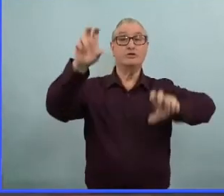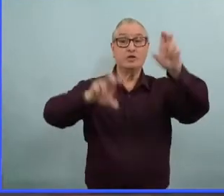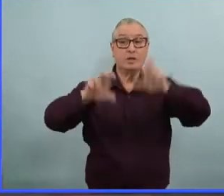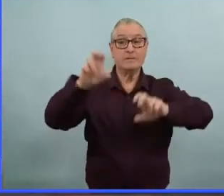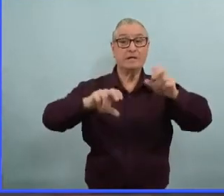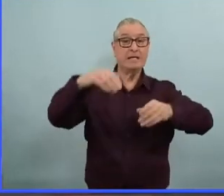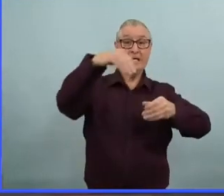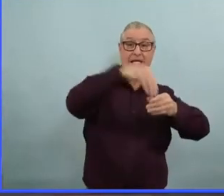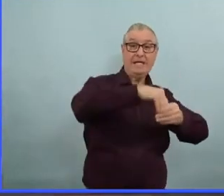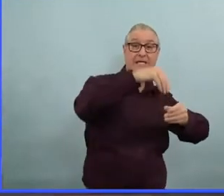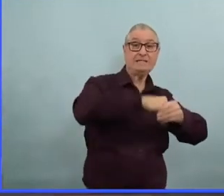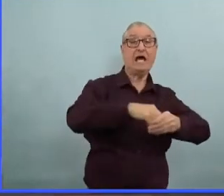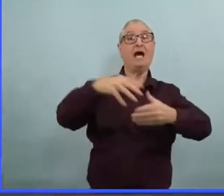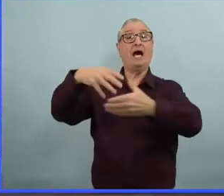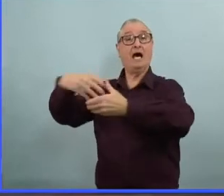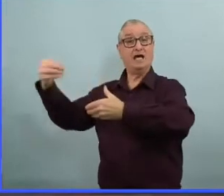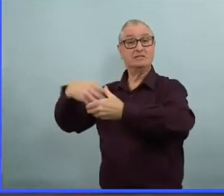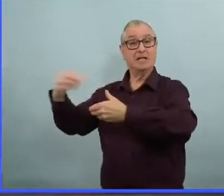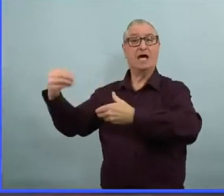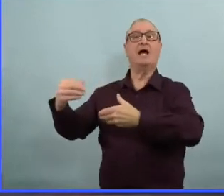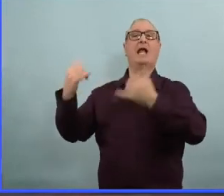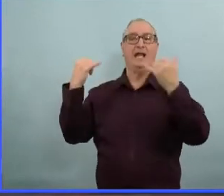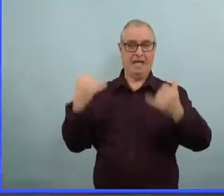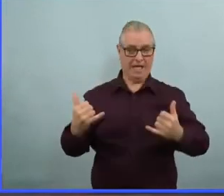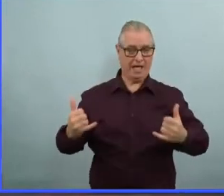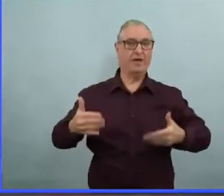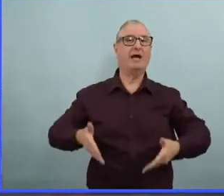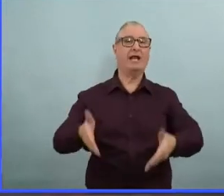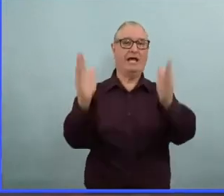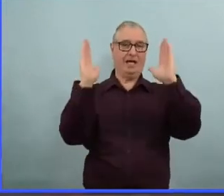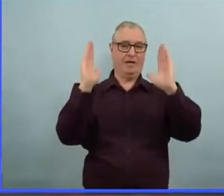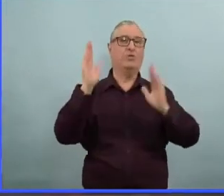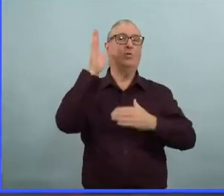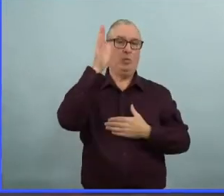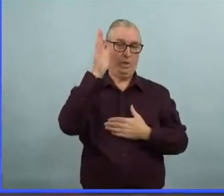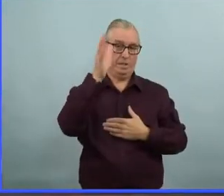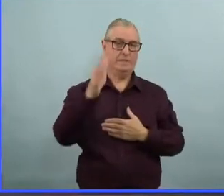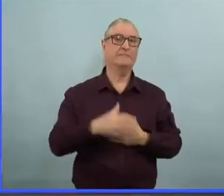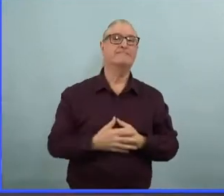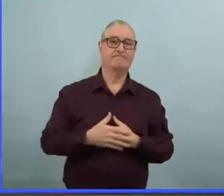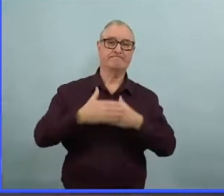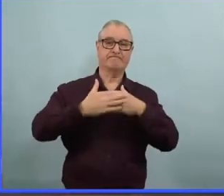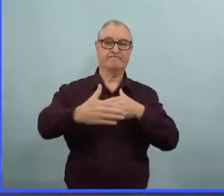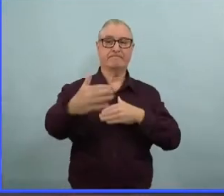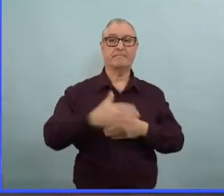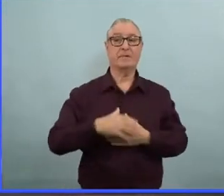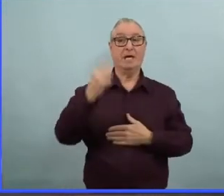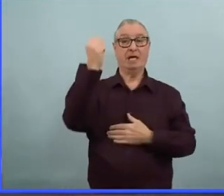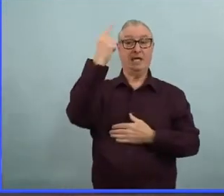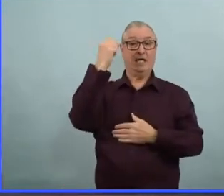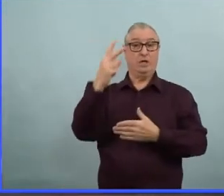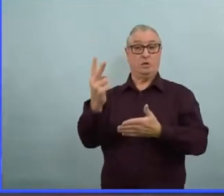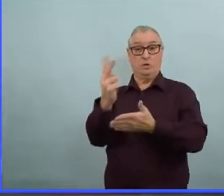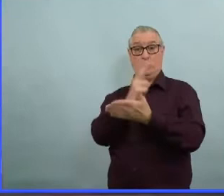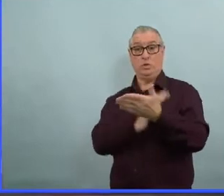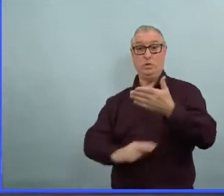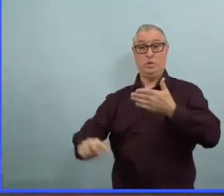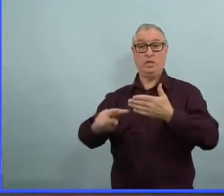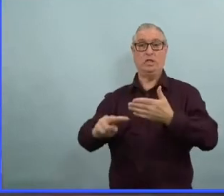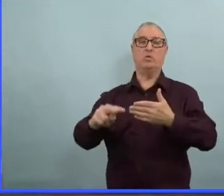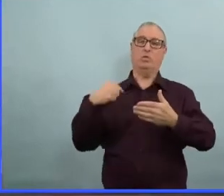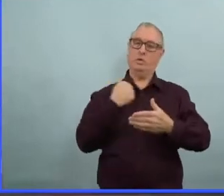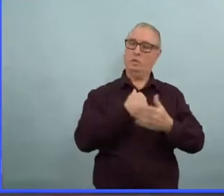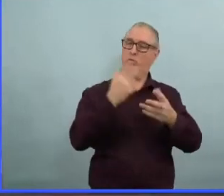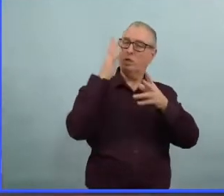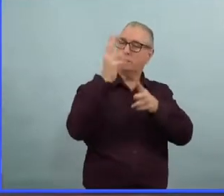en extérieur. Alors, pendant les deux prochaines semaines, nous allons continuer à surveiller les tendances et les données. Nous savons que la période d'incubation pour